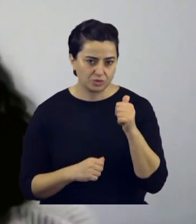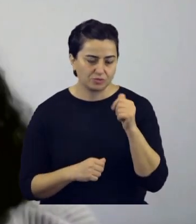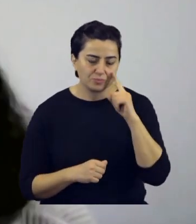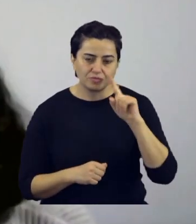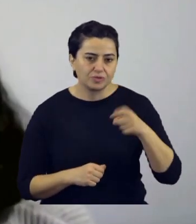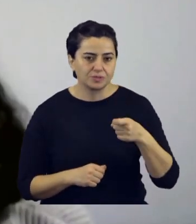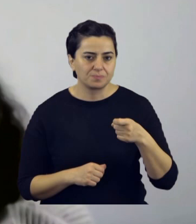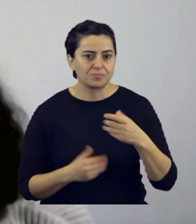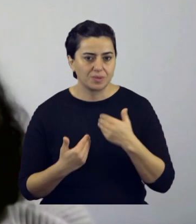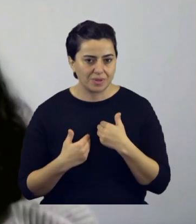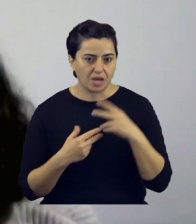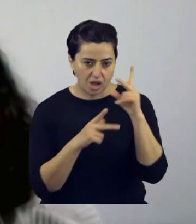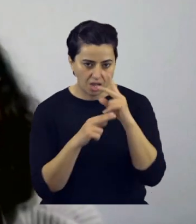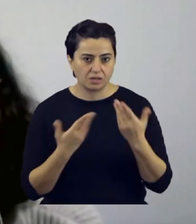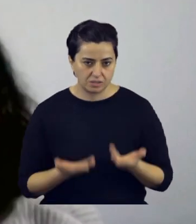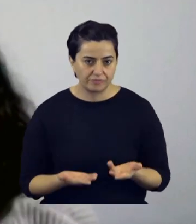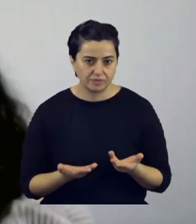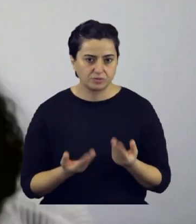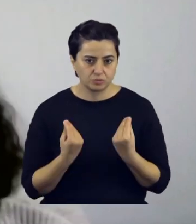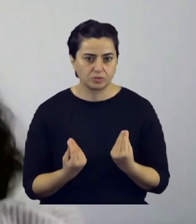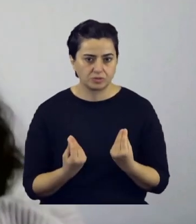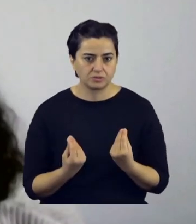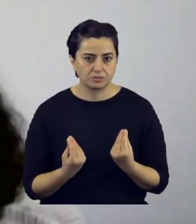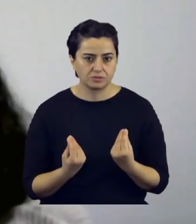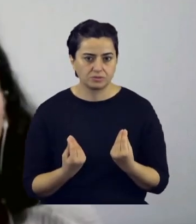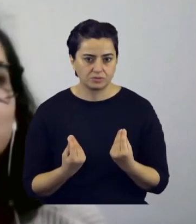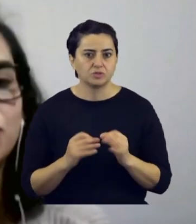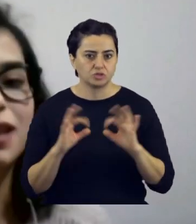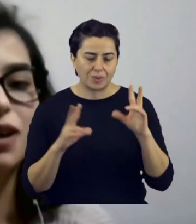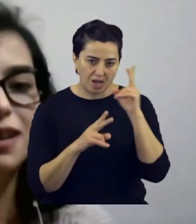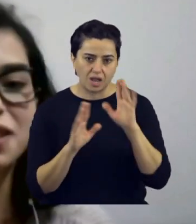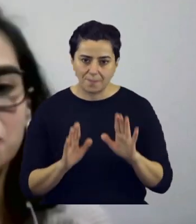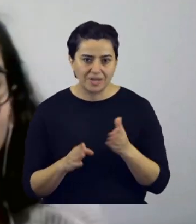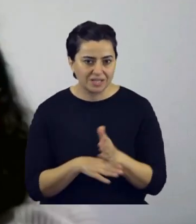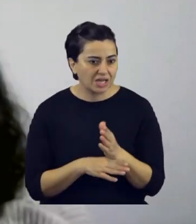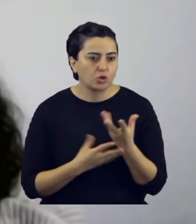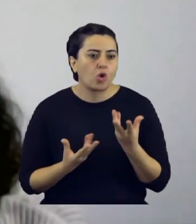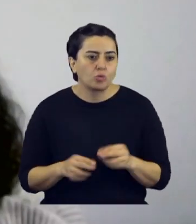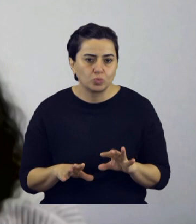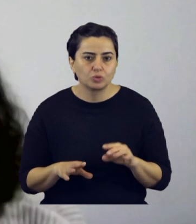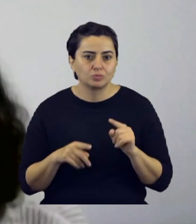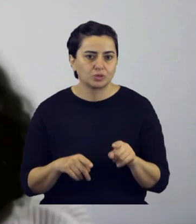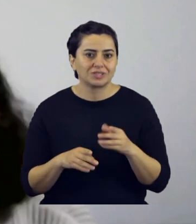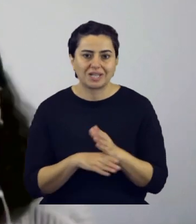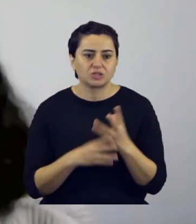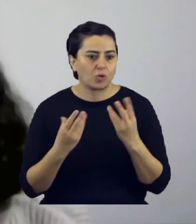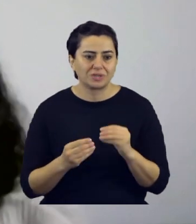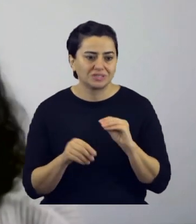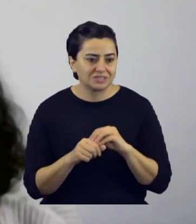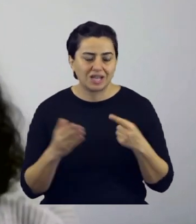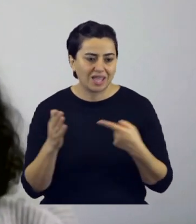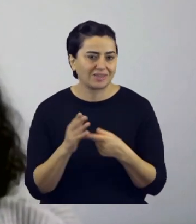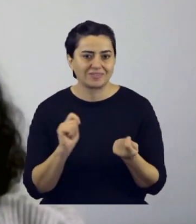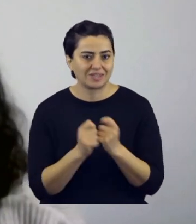Bir gün şey fark ettim. Ben hayal kuruyorum. Evet, çok güzel. Muhteşem hayaller ama gerçekleşmiyor. Bunları bir şekilde